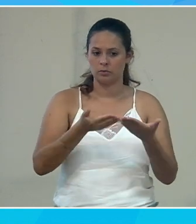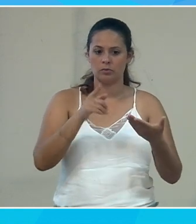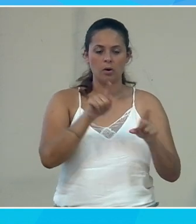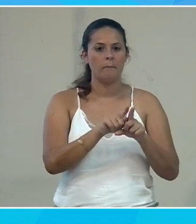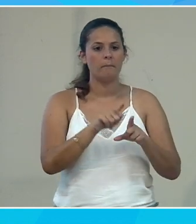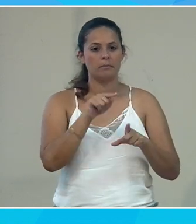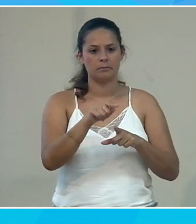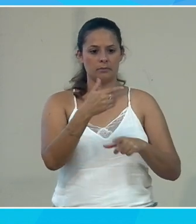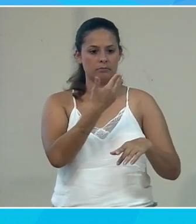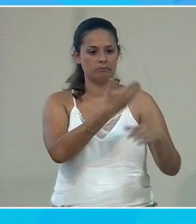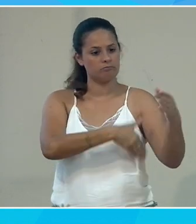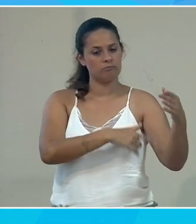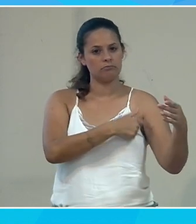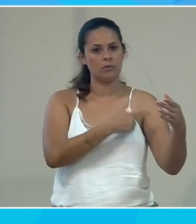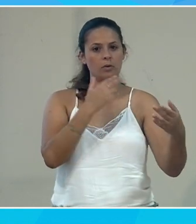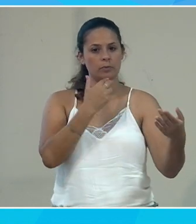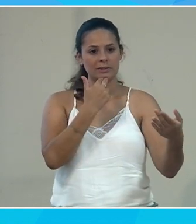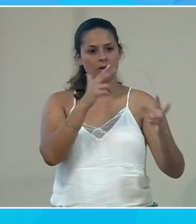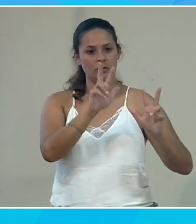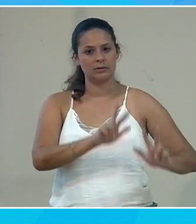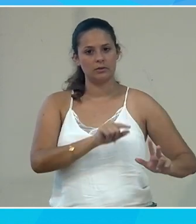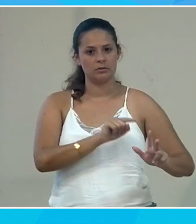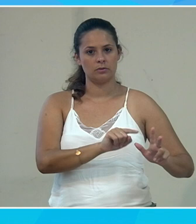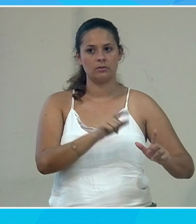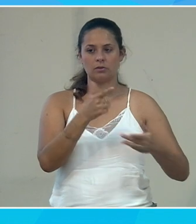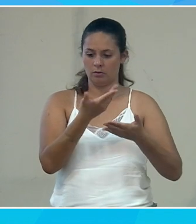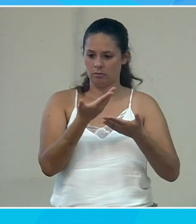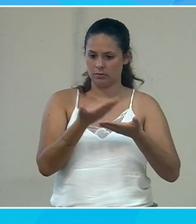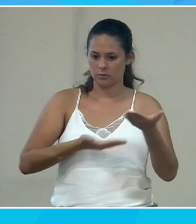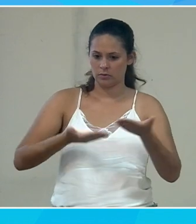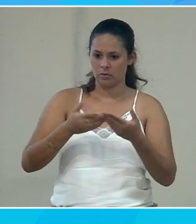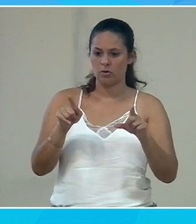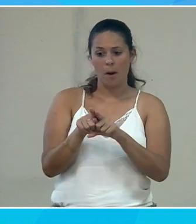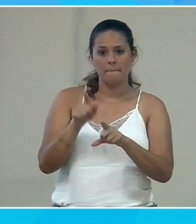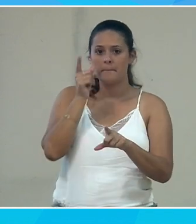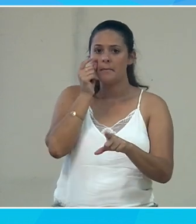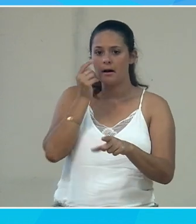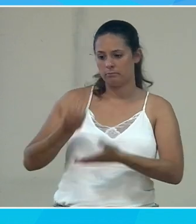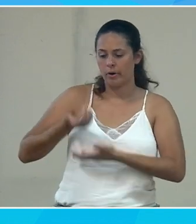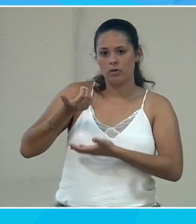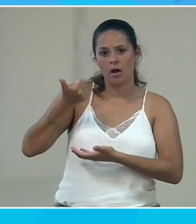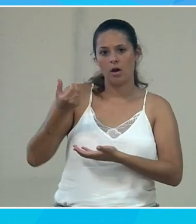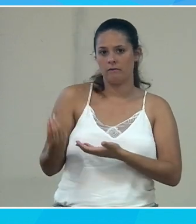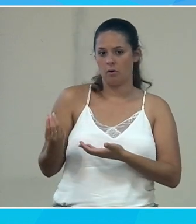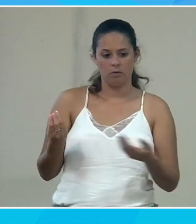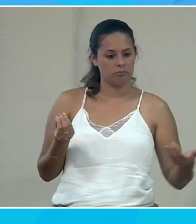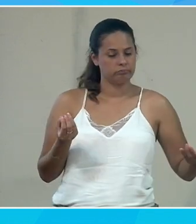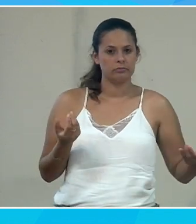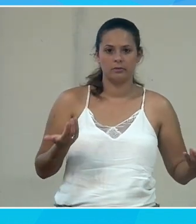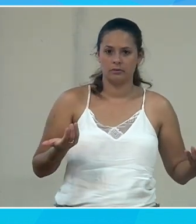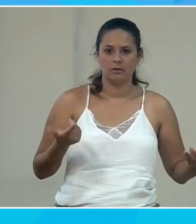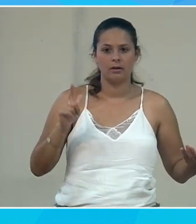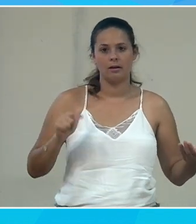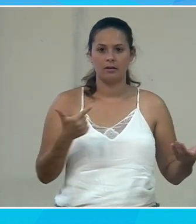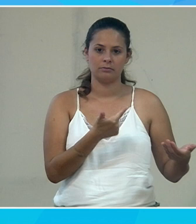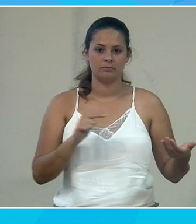quelqu'un qui a été amputé d'un bras et qui utilise son ordinateur, il est dans les mêmes conditions que le père qui porte son enfant dans un bras. Donc, il a besoin d'utiliser la